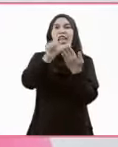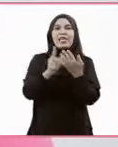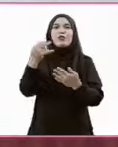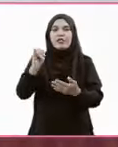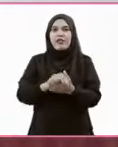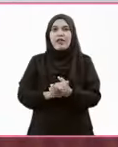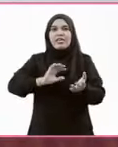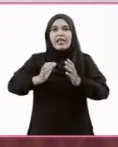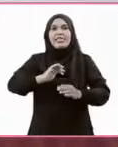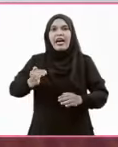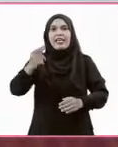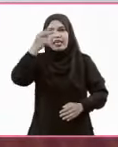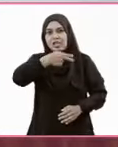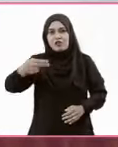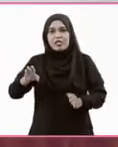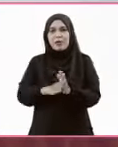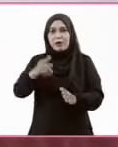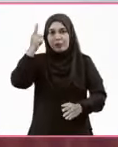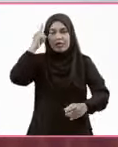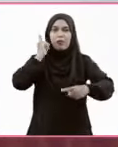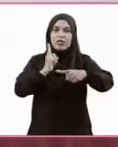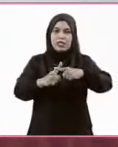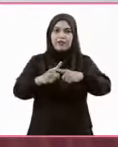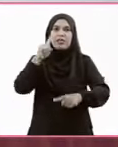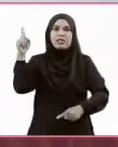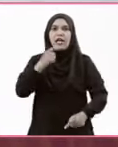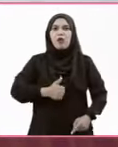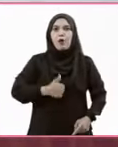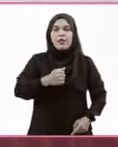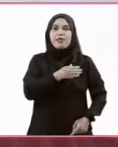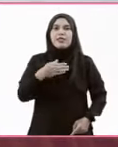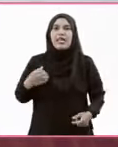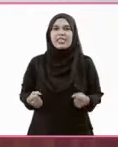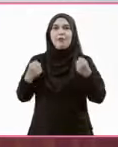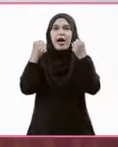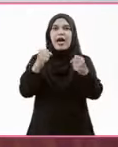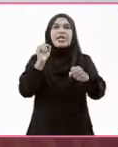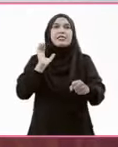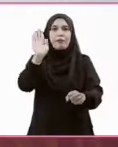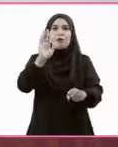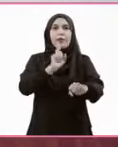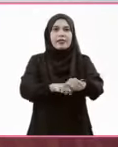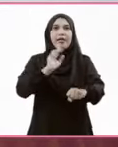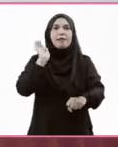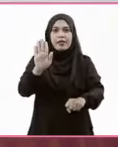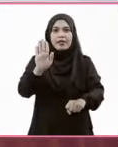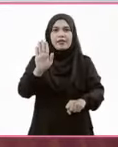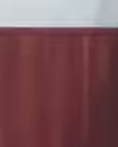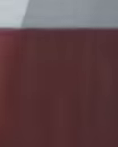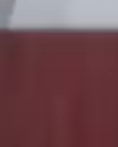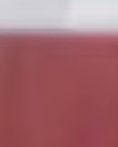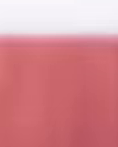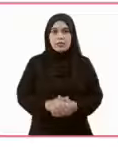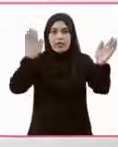selanjutnya Jadilah anak Indonesia yang berpikir positif, selalu optimis, dan semangat menjemput masa depan